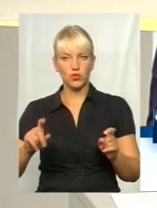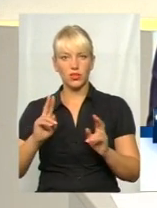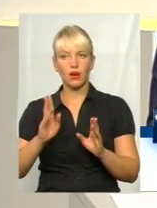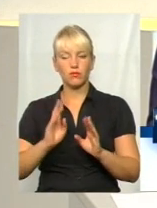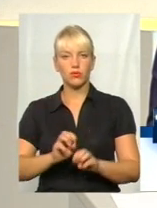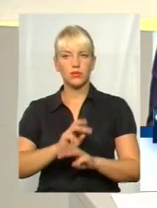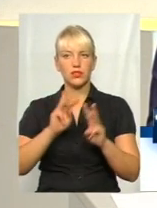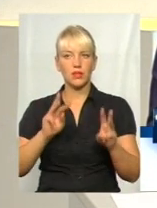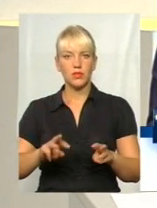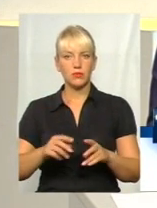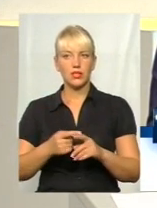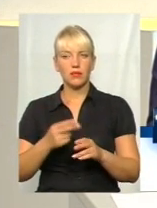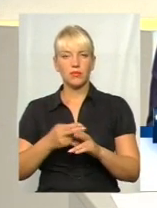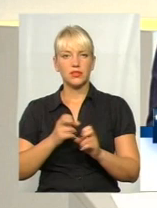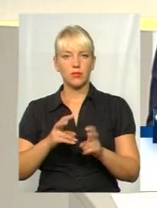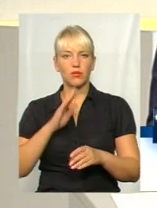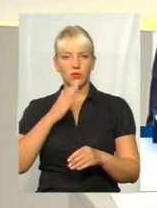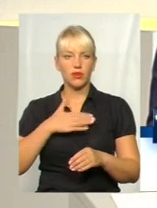Добре, дякую.